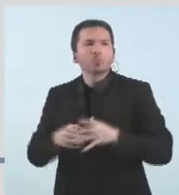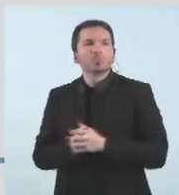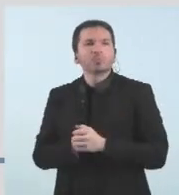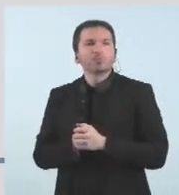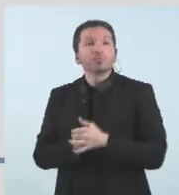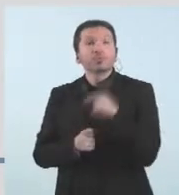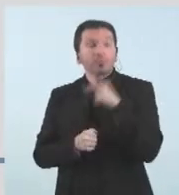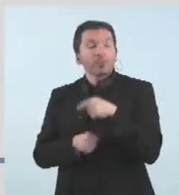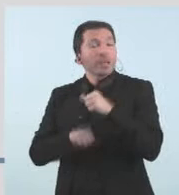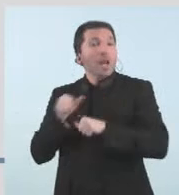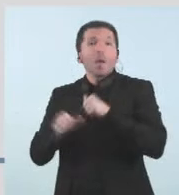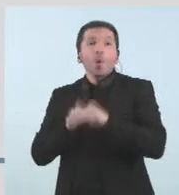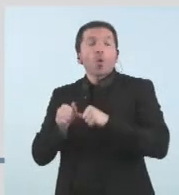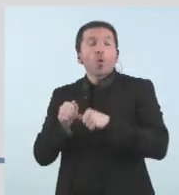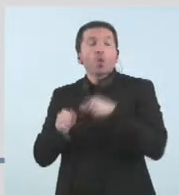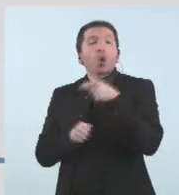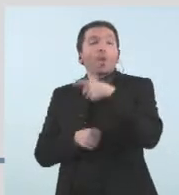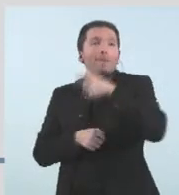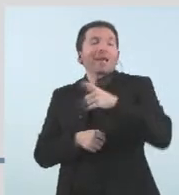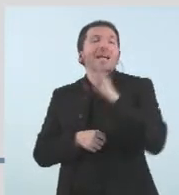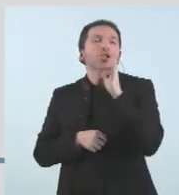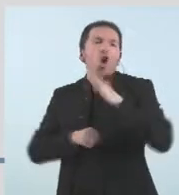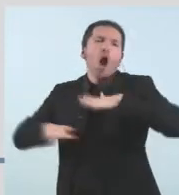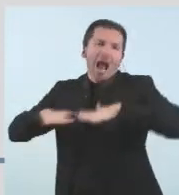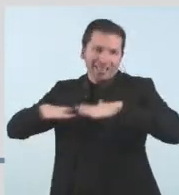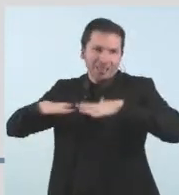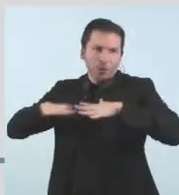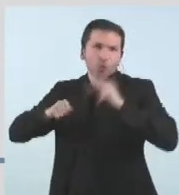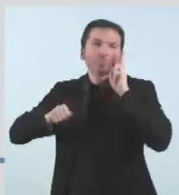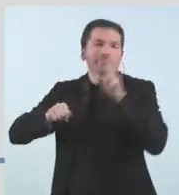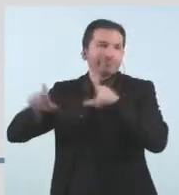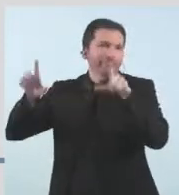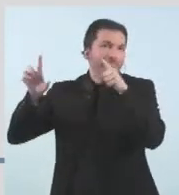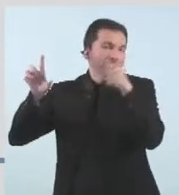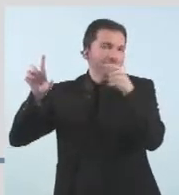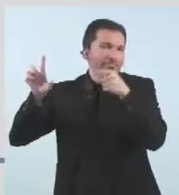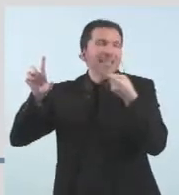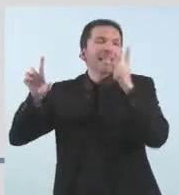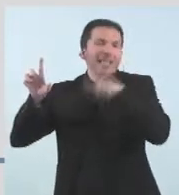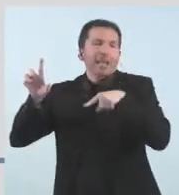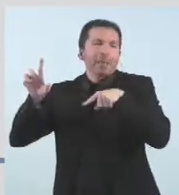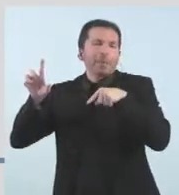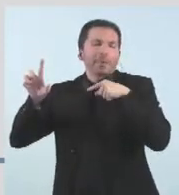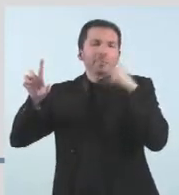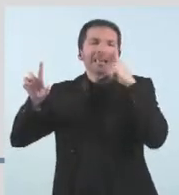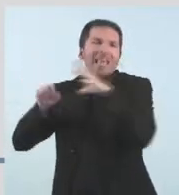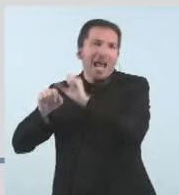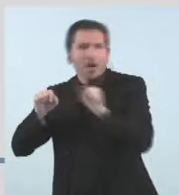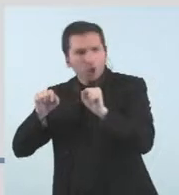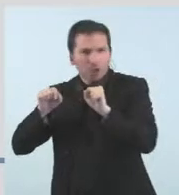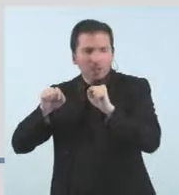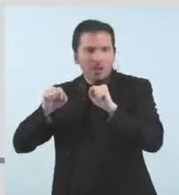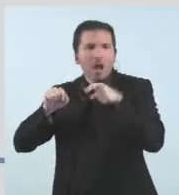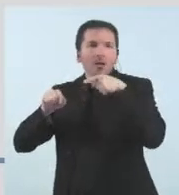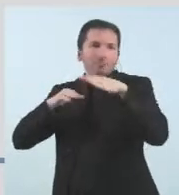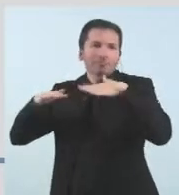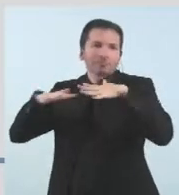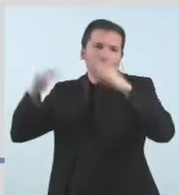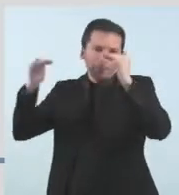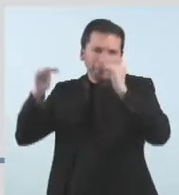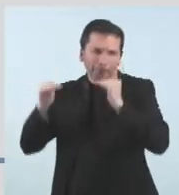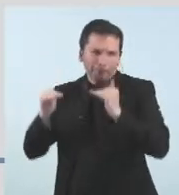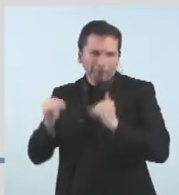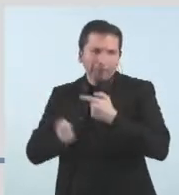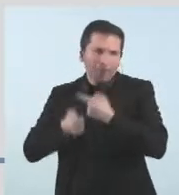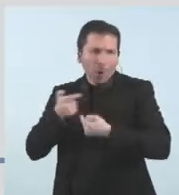Aquesta és l'evolució dels casos actius, també estàvem baixant els casos actius, òbviament els casos diagnosticats baixen més de pressa que els actius, els actius baixen més a poc a poc, i